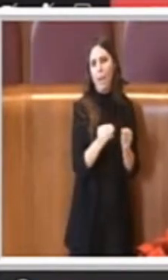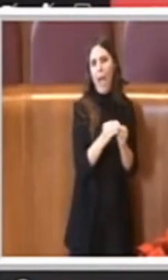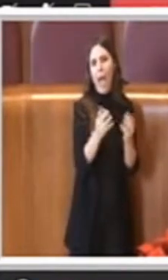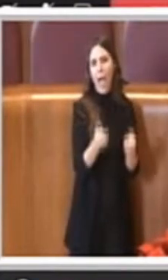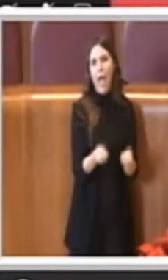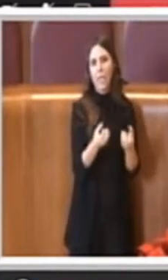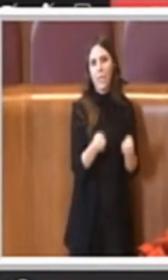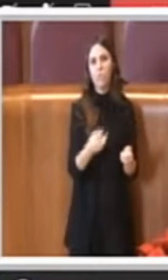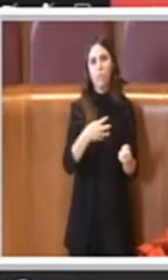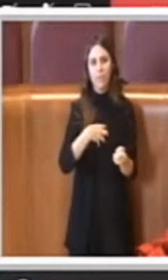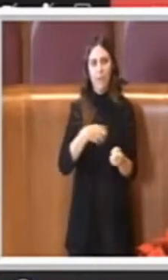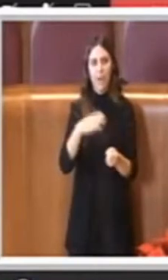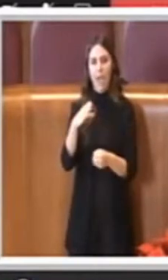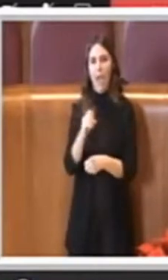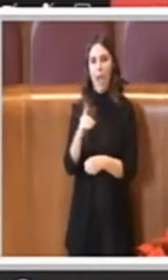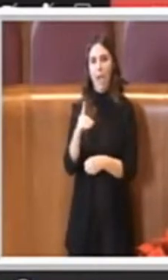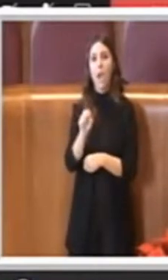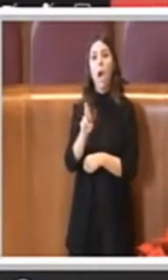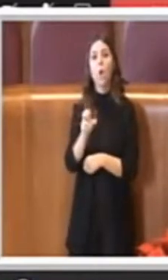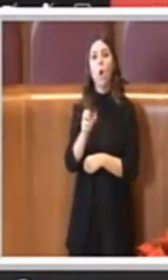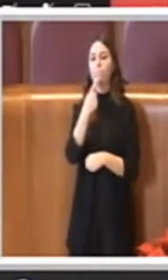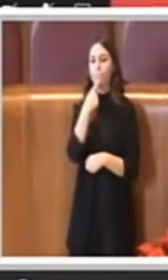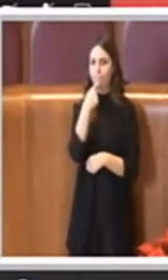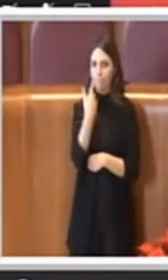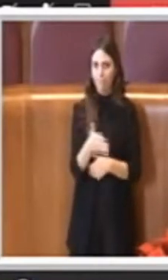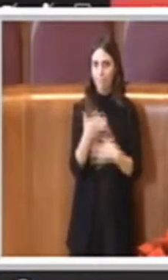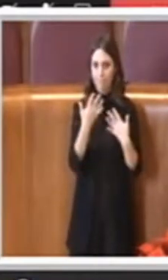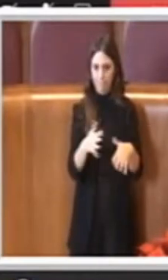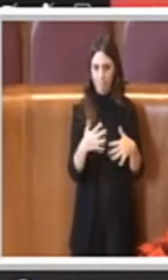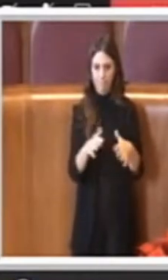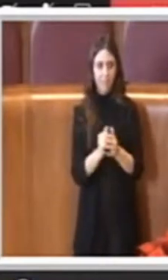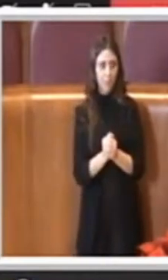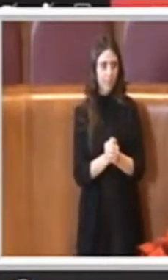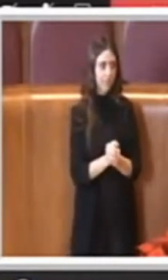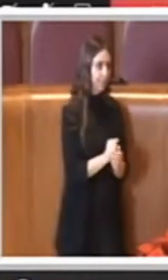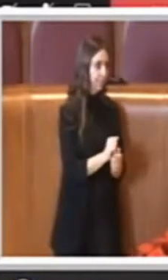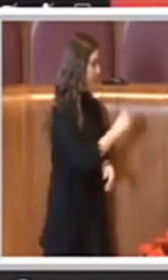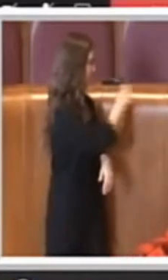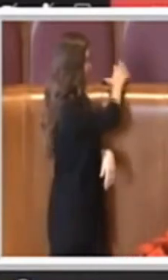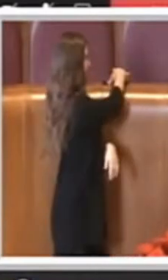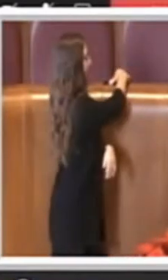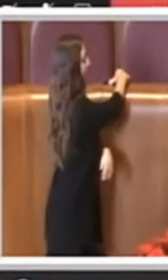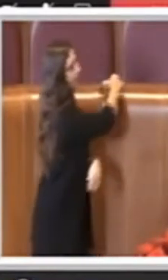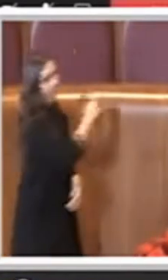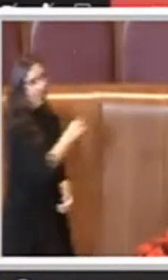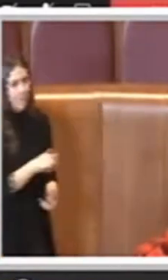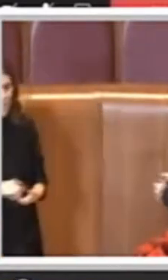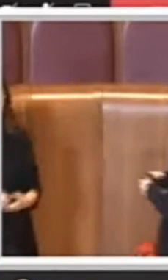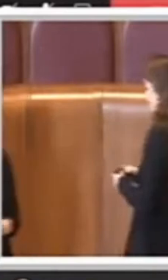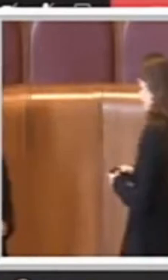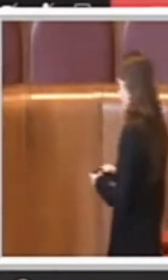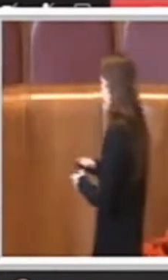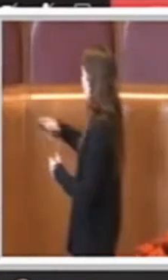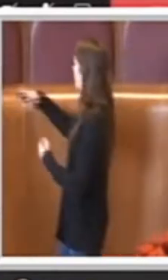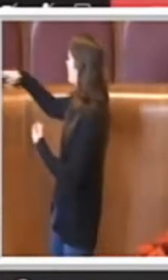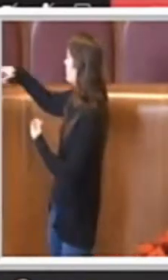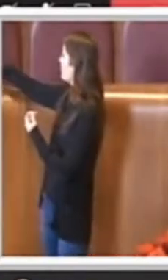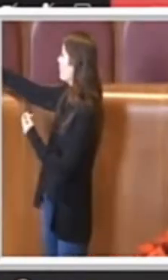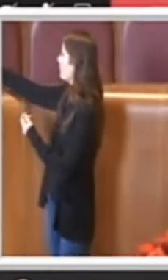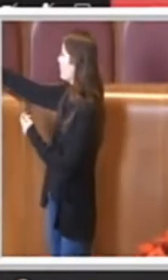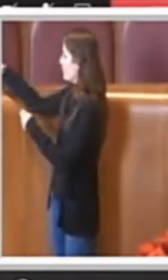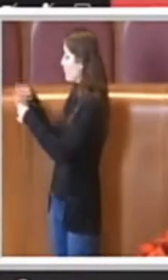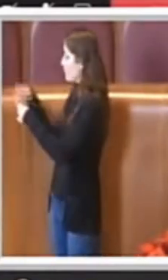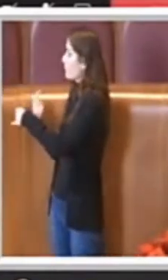anche l'assessore Caffarotti, all'intento della Sindaca di marzo di voler ridurre la